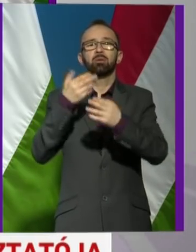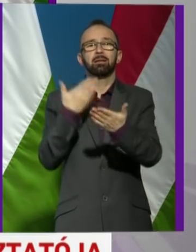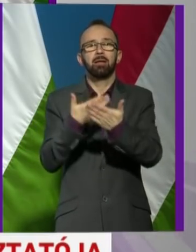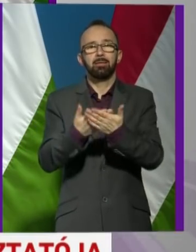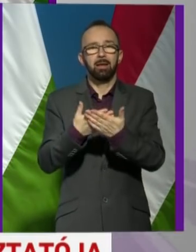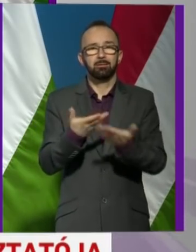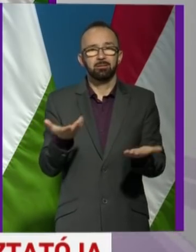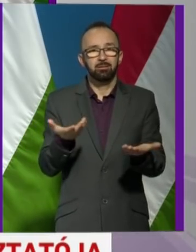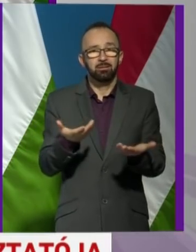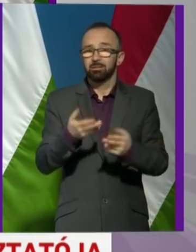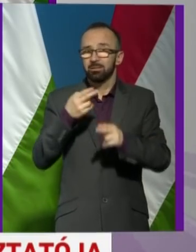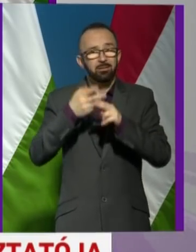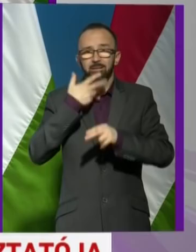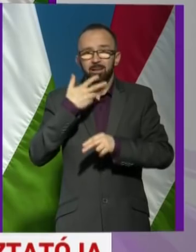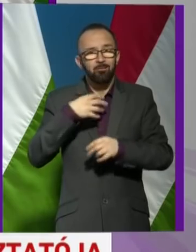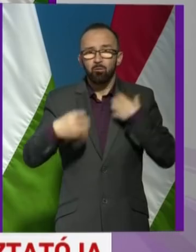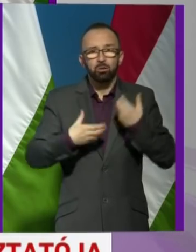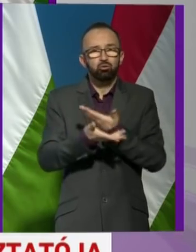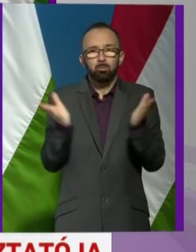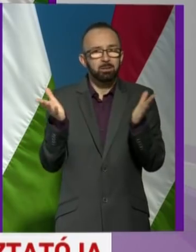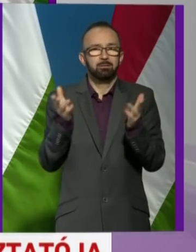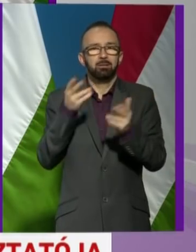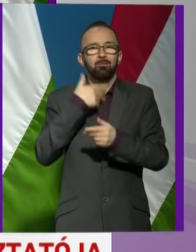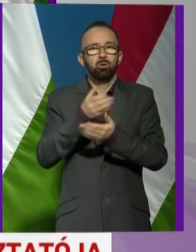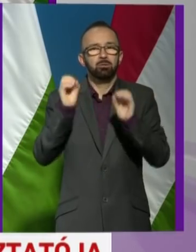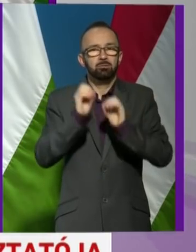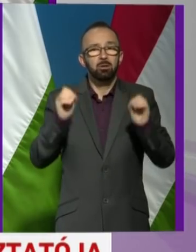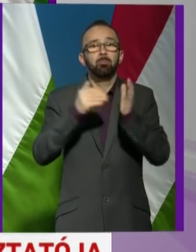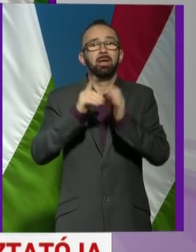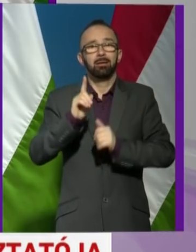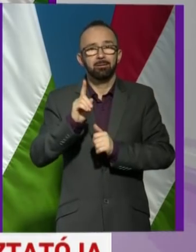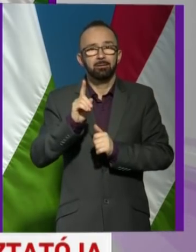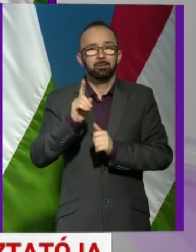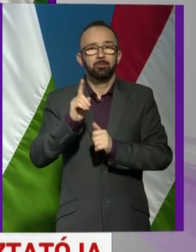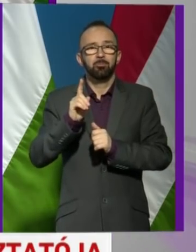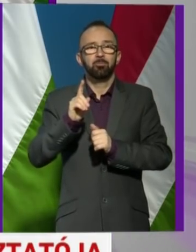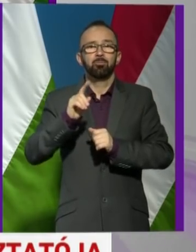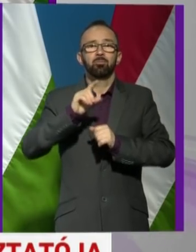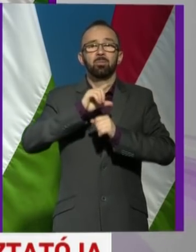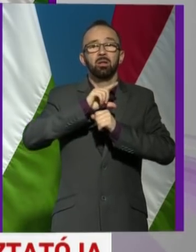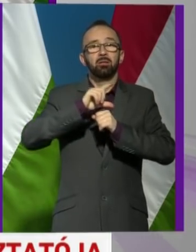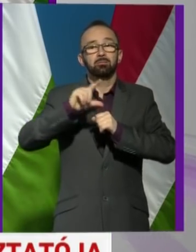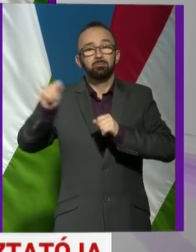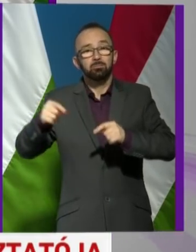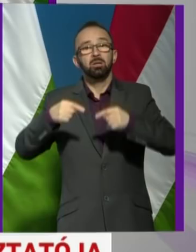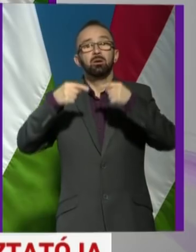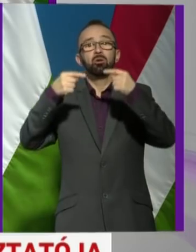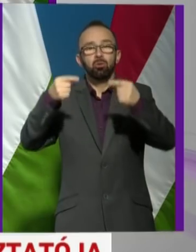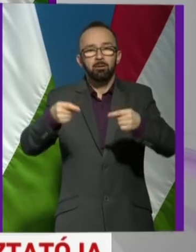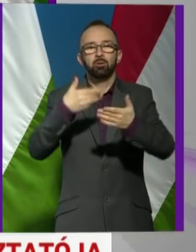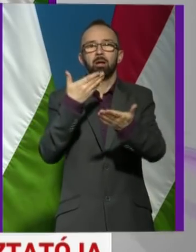És nem voltak tünetek. Egyáltalán nem voltak tünetek még. A távozást követően